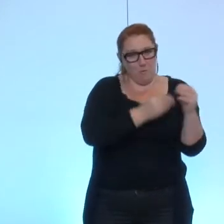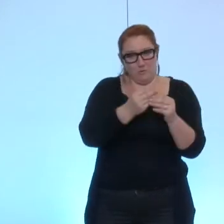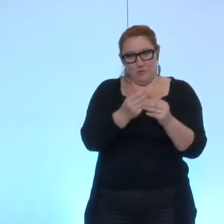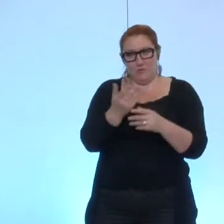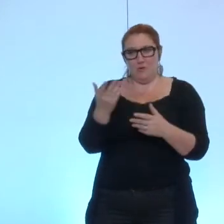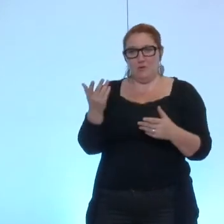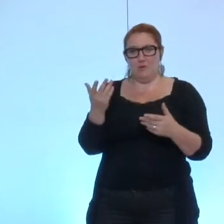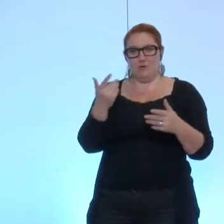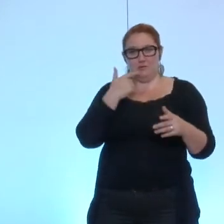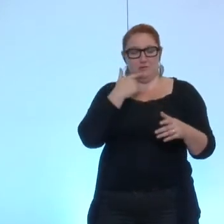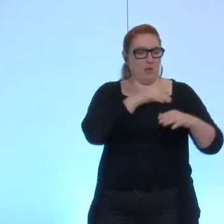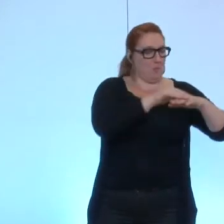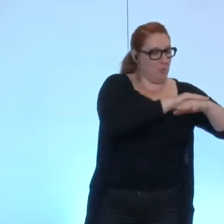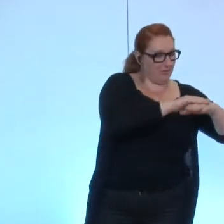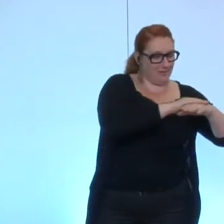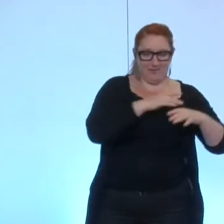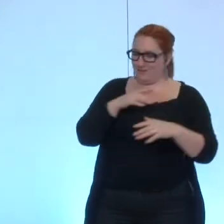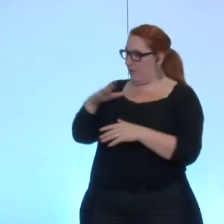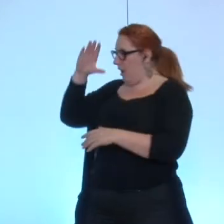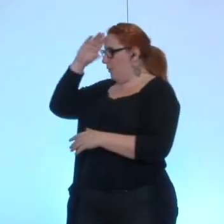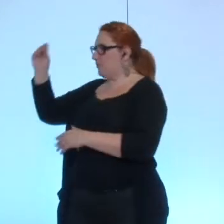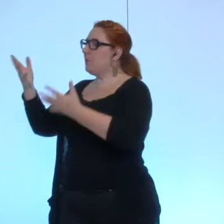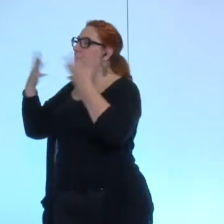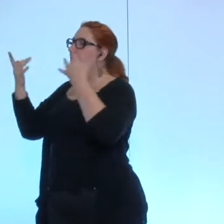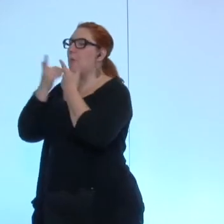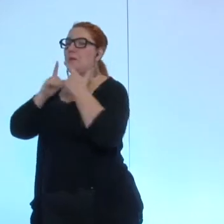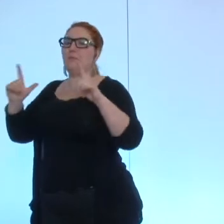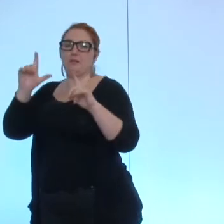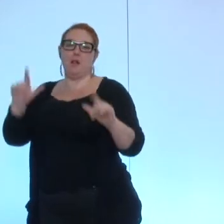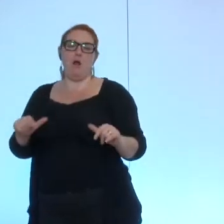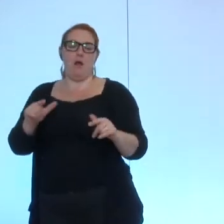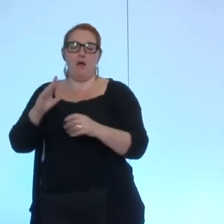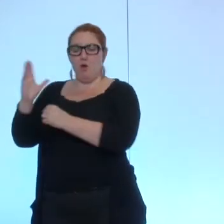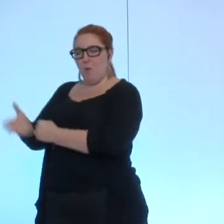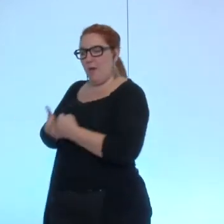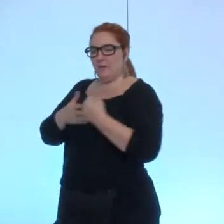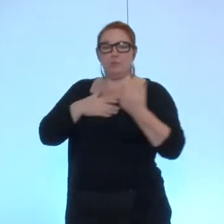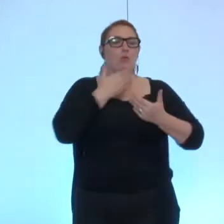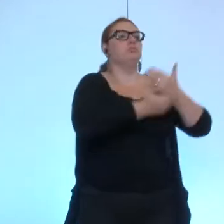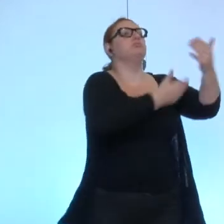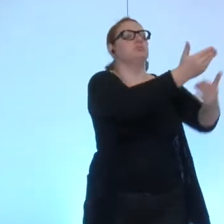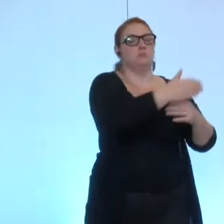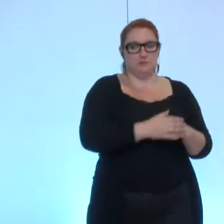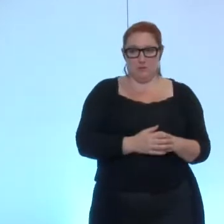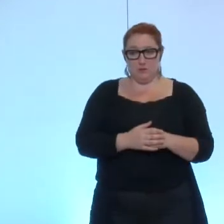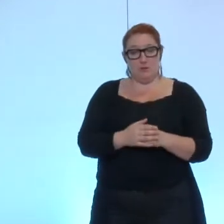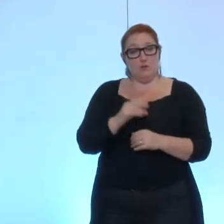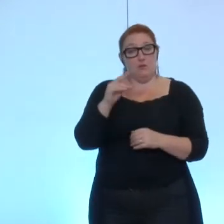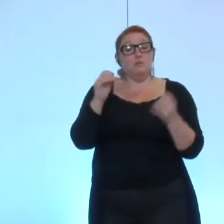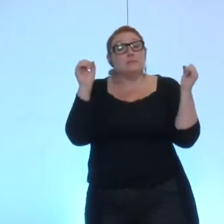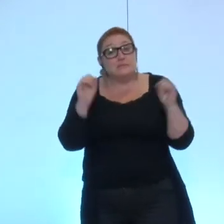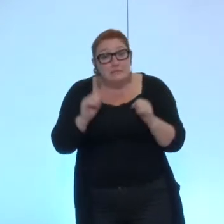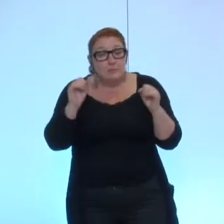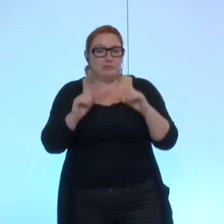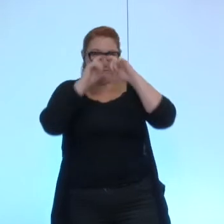liberté par rapport à l'activité politique donc il y a là une ligne claire pour nous que nous faisons avancer à chaque fois que c'est possible la question du statut de l